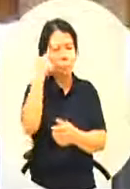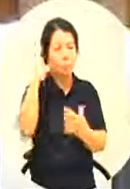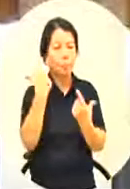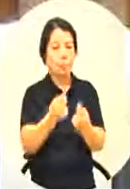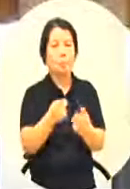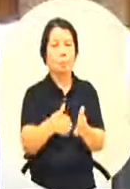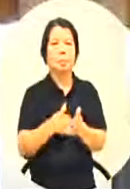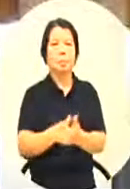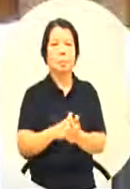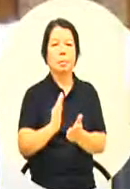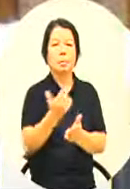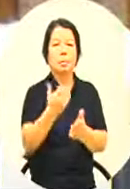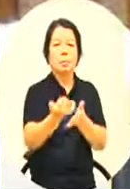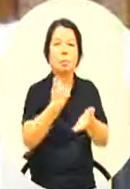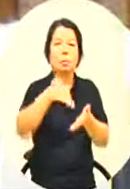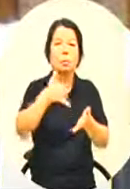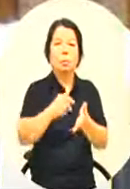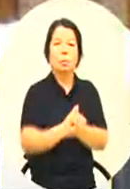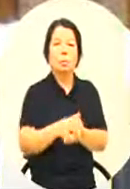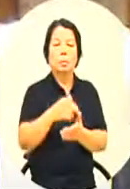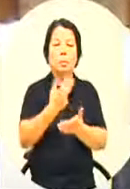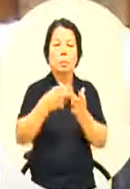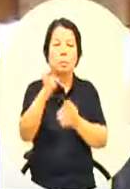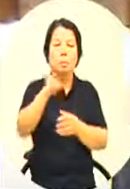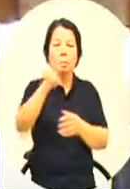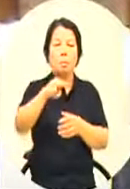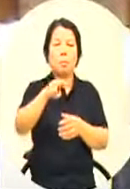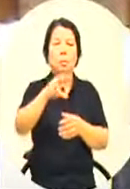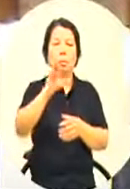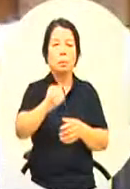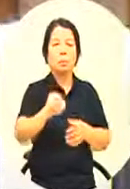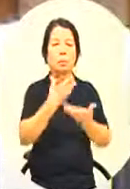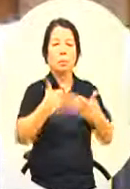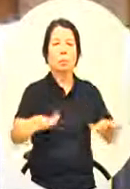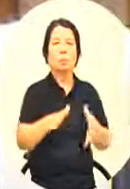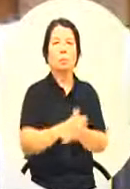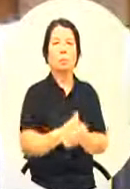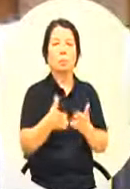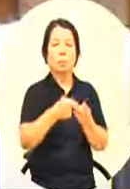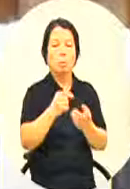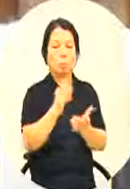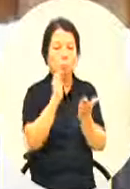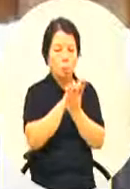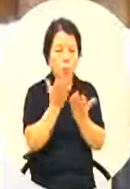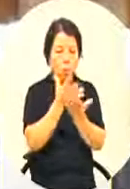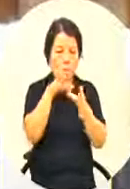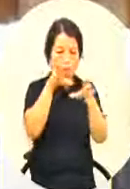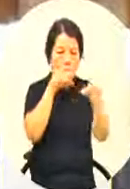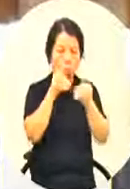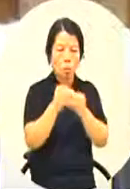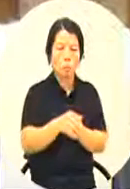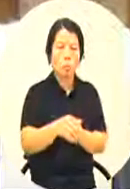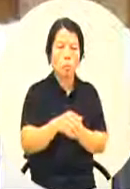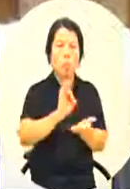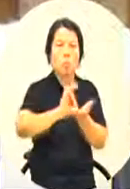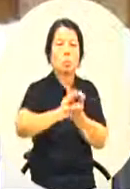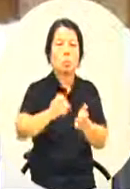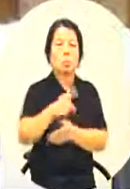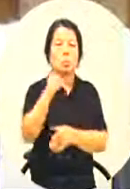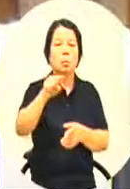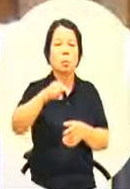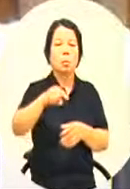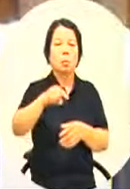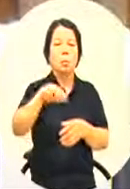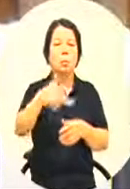竟你的这笔预算才两千多你的阅读资料资讯啊你的阅读资源就已经花了一千七百多